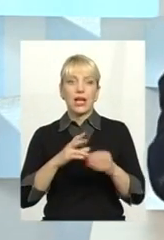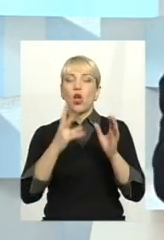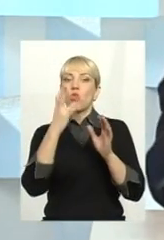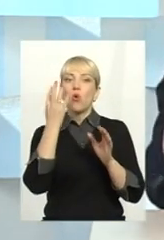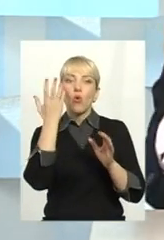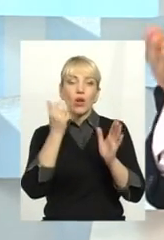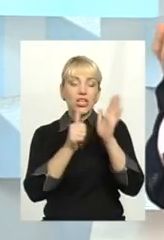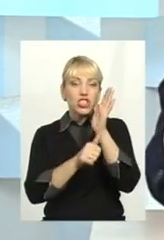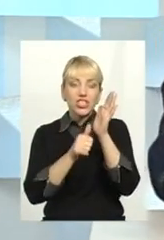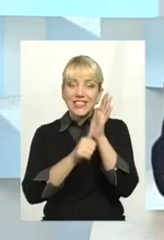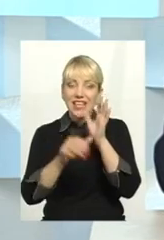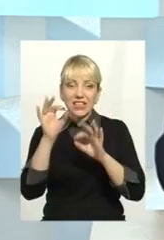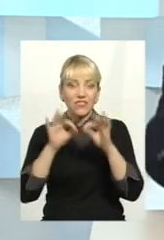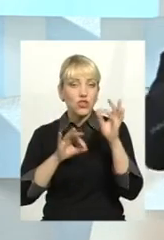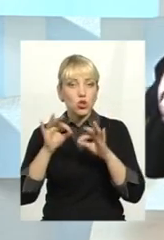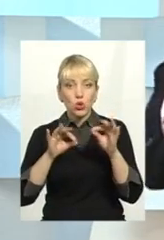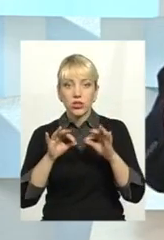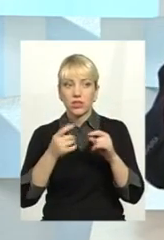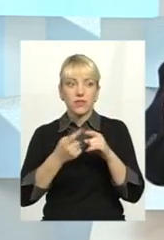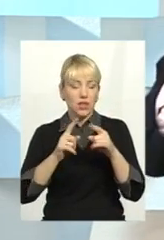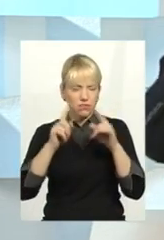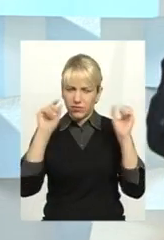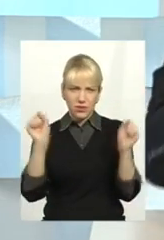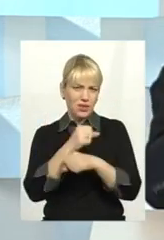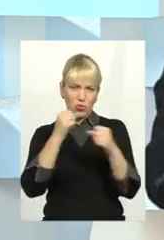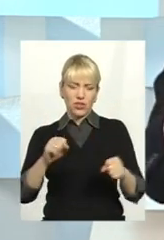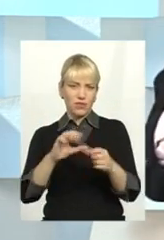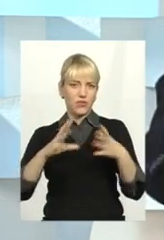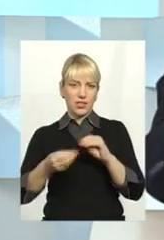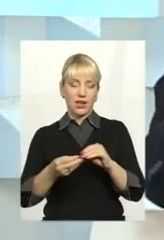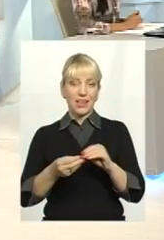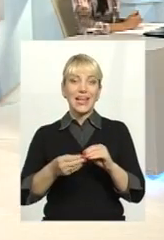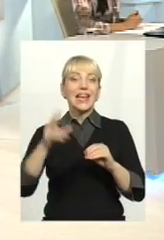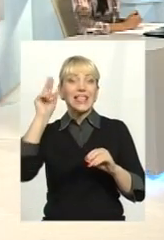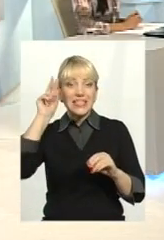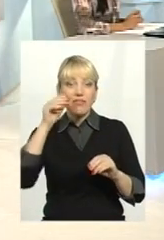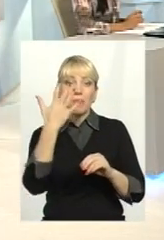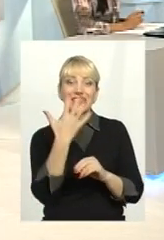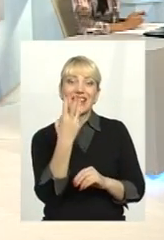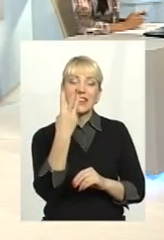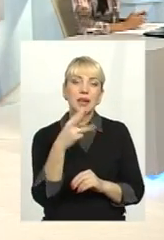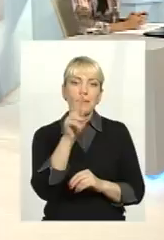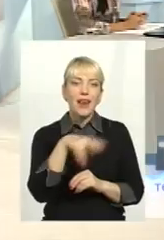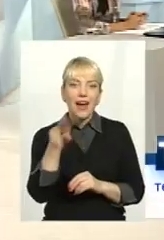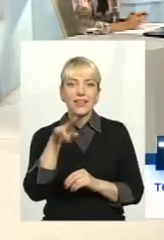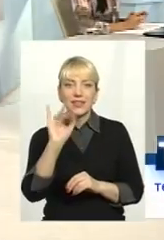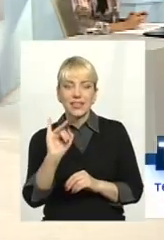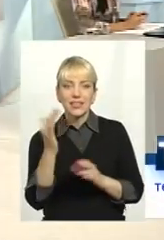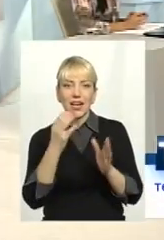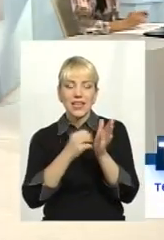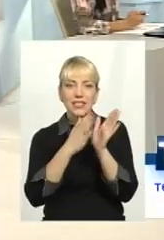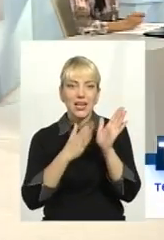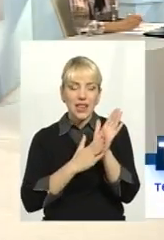населення, це неможливо. Скільки бюджетів треба для цього Це неможливо взагалі. І більш того, цифра 53 мільярди, яка закладена на